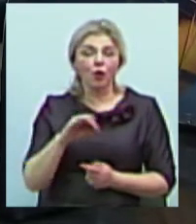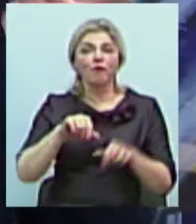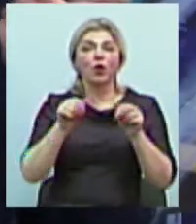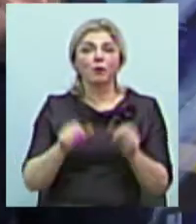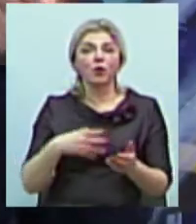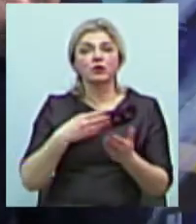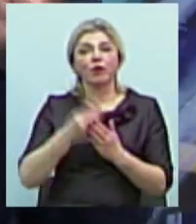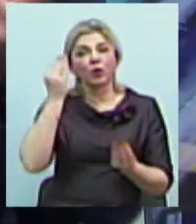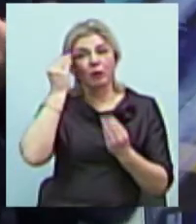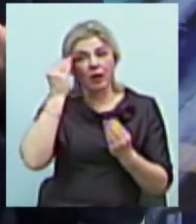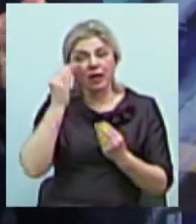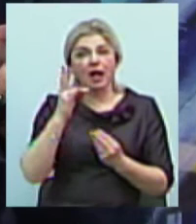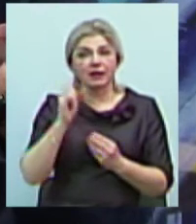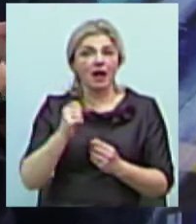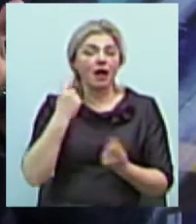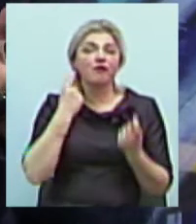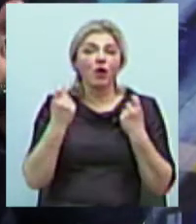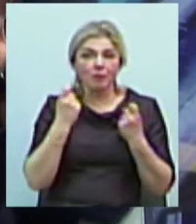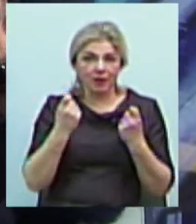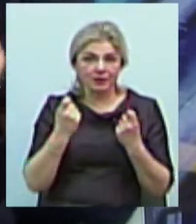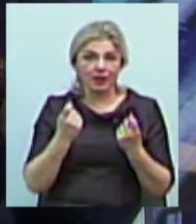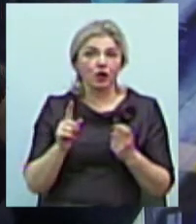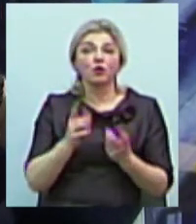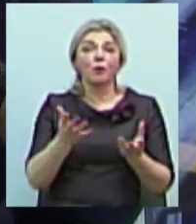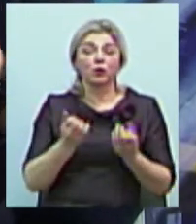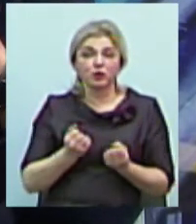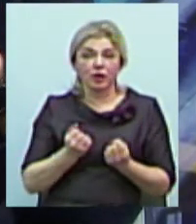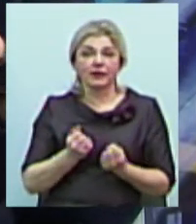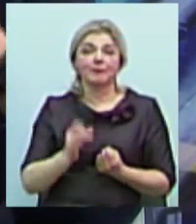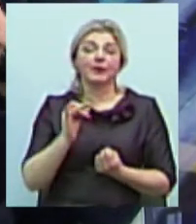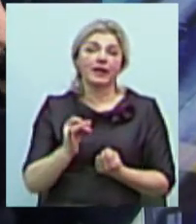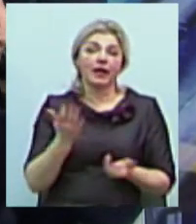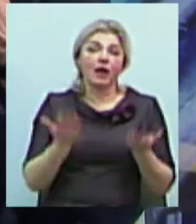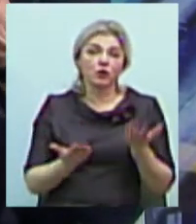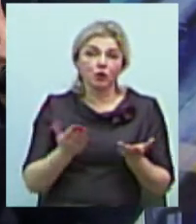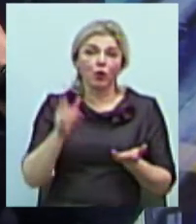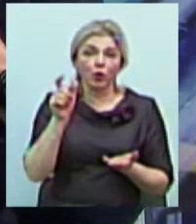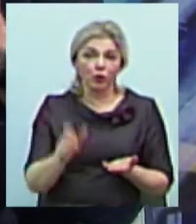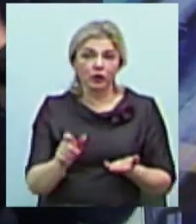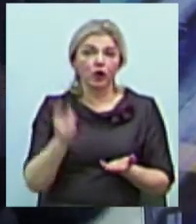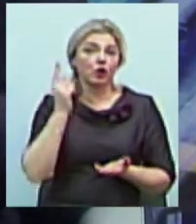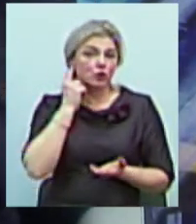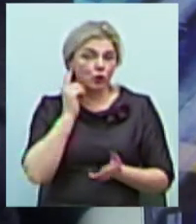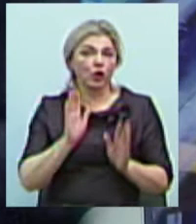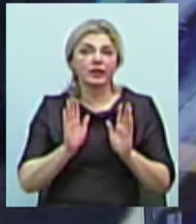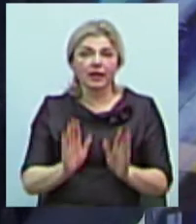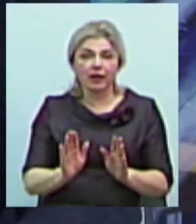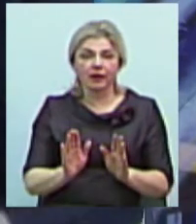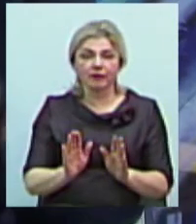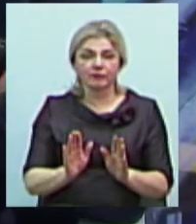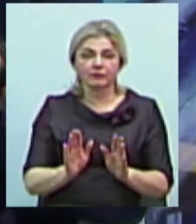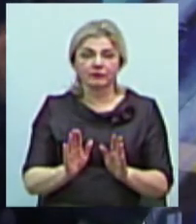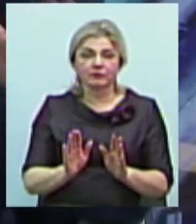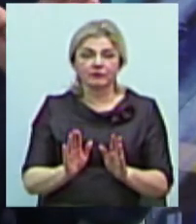якихось інформаційних потоків, які до неї заходять. І звісно ж, якщо людина чує тільки якісь